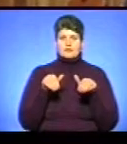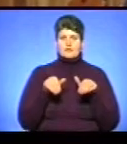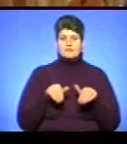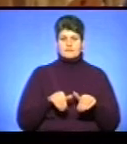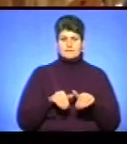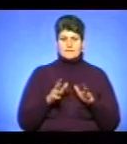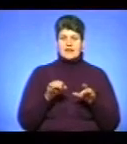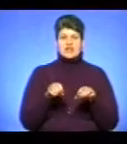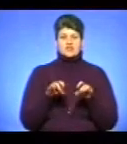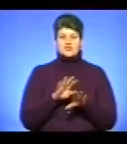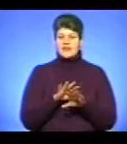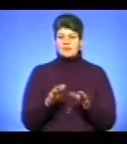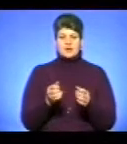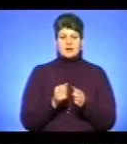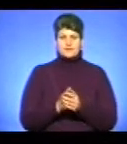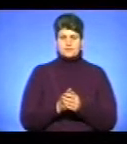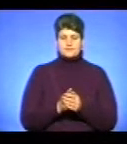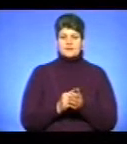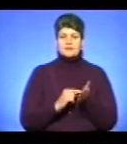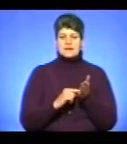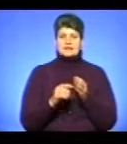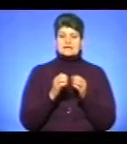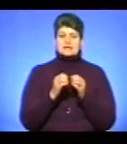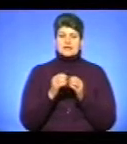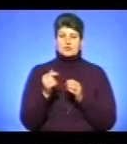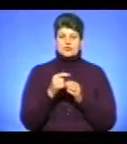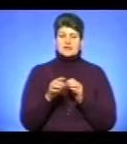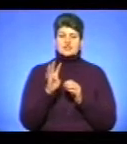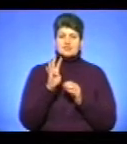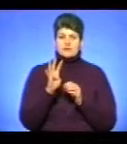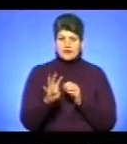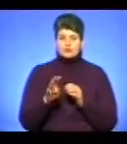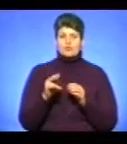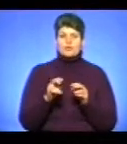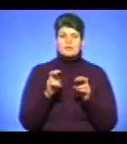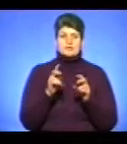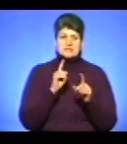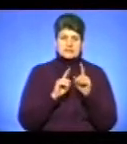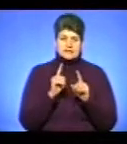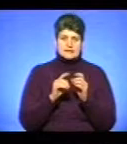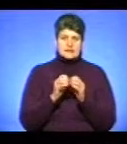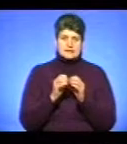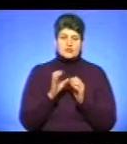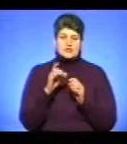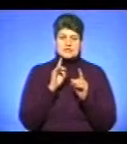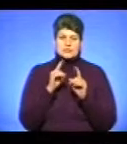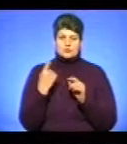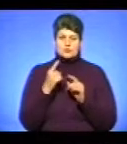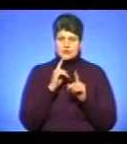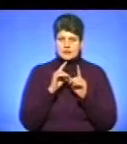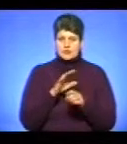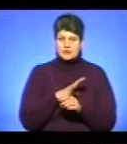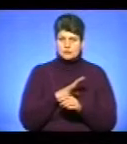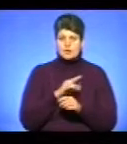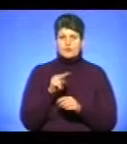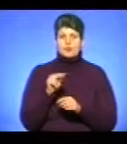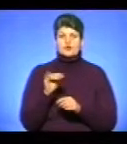Рішення не прийнято. Зазначу, 10 грудня на 4-му пленарному засіданні 10-ї сесії обласної ради, яка відбулася